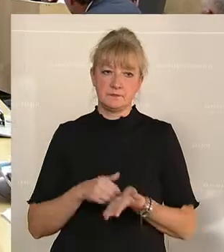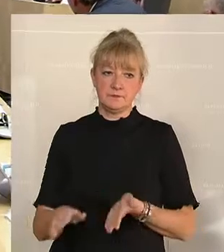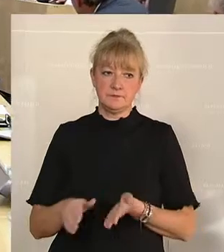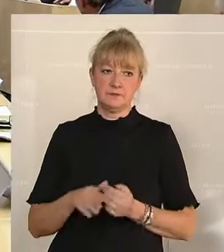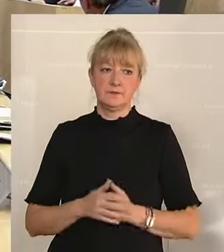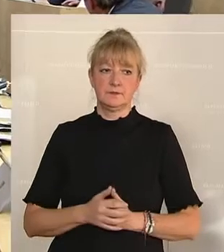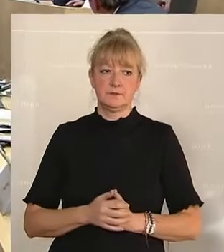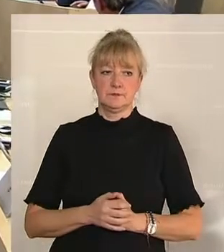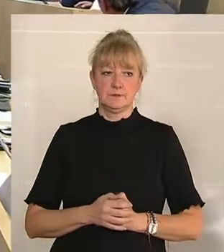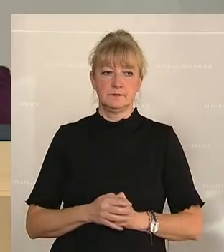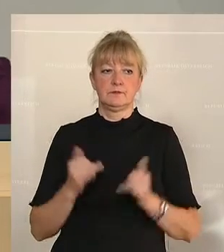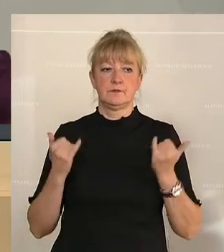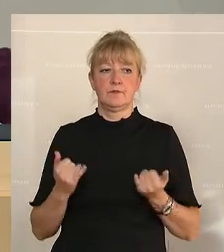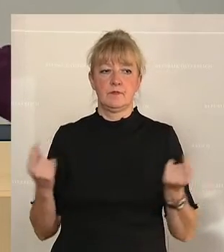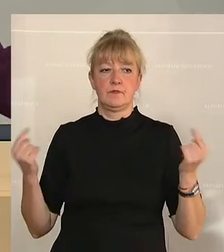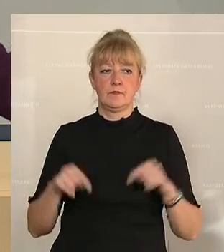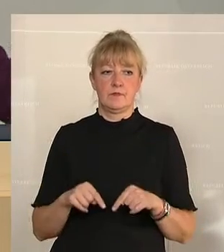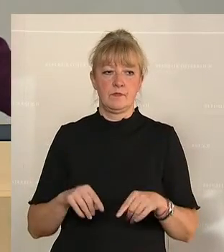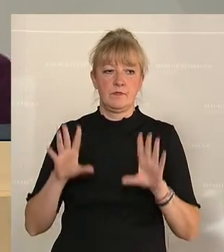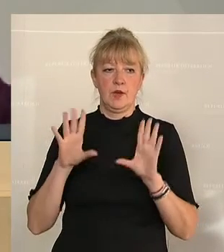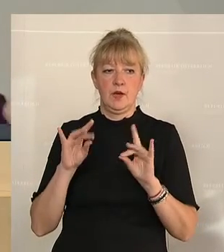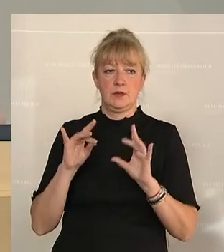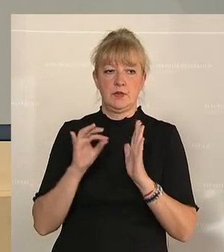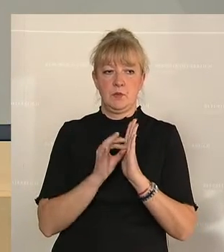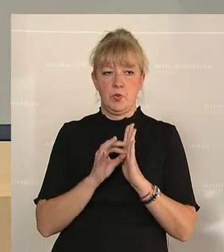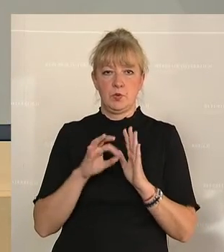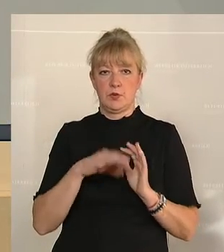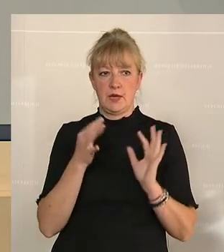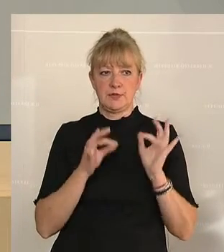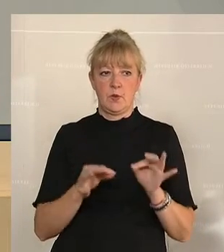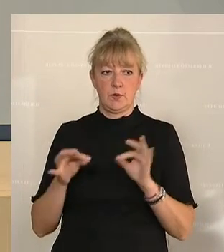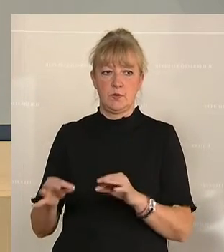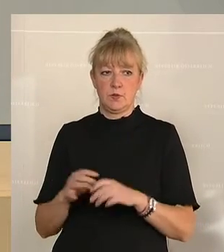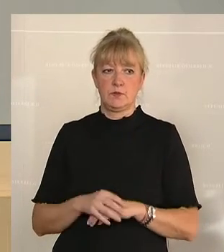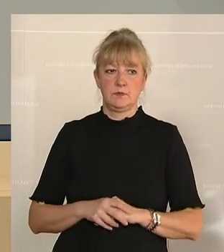Damit gelangen wir zum zehnten Punkt der Tagesordnung.